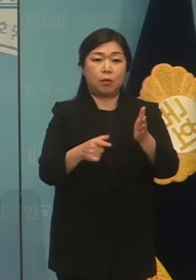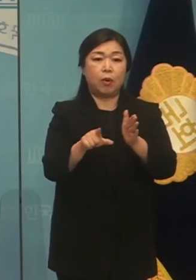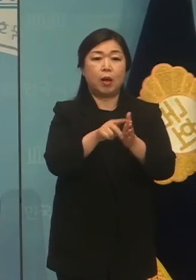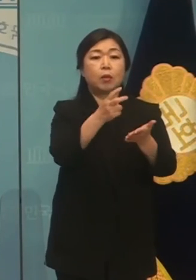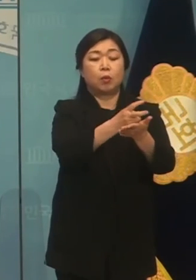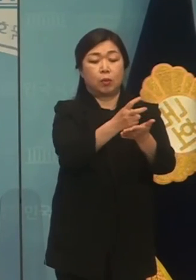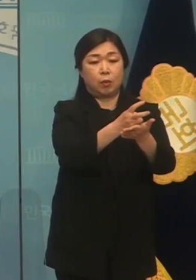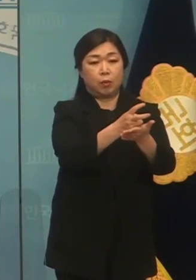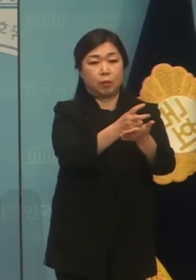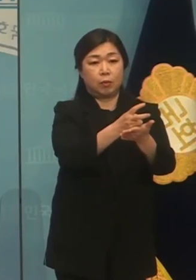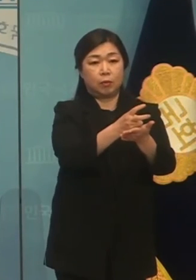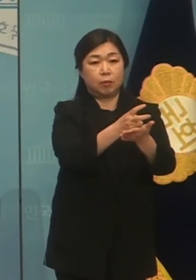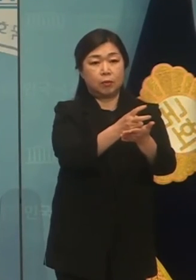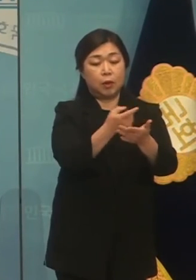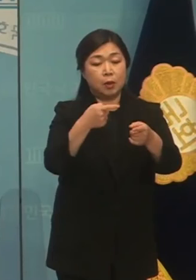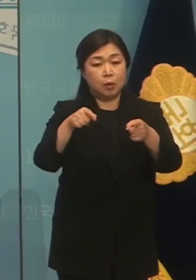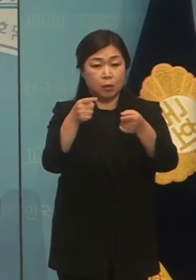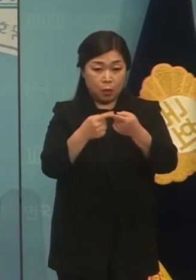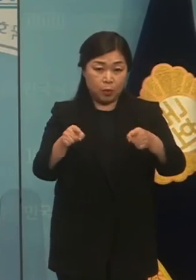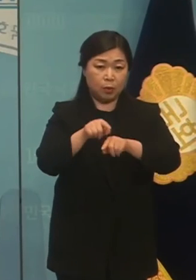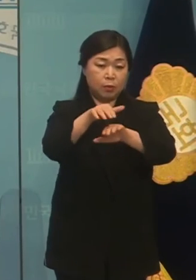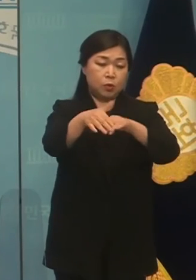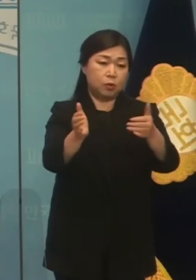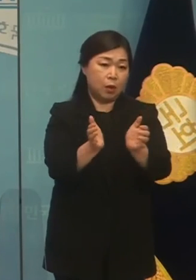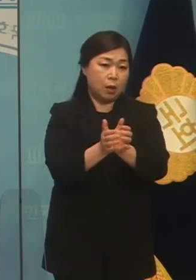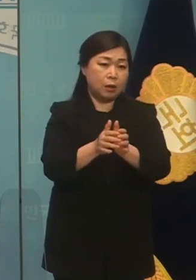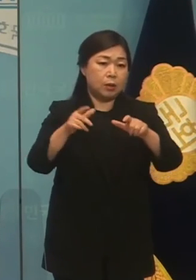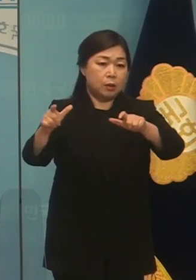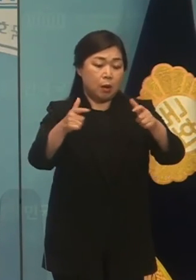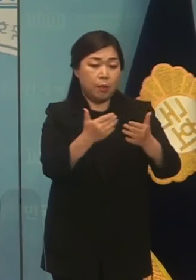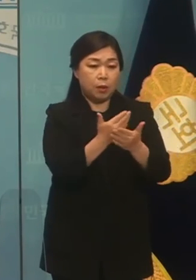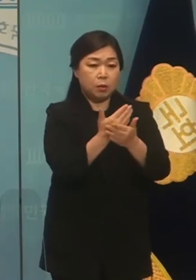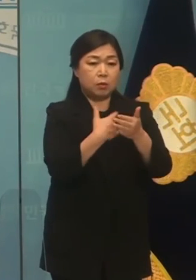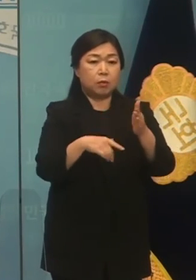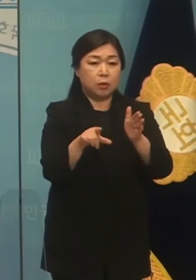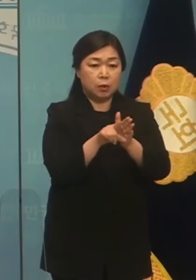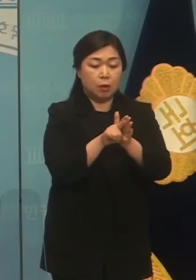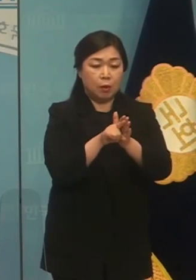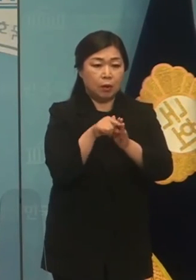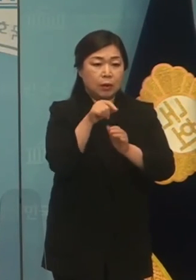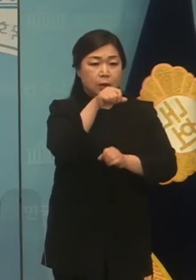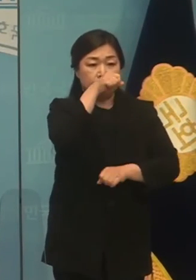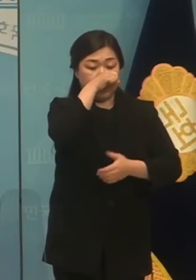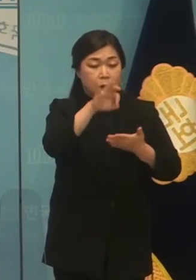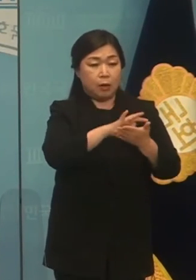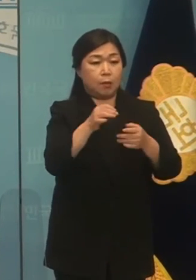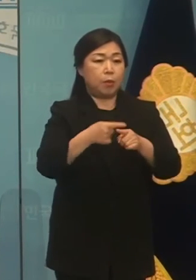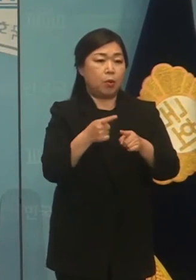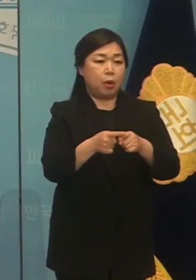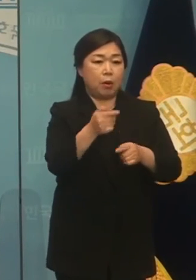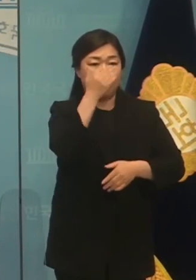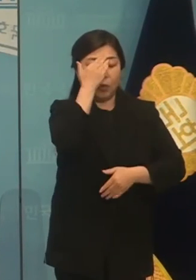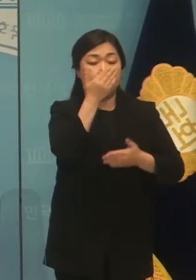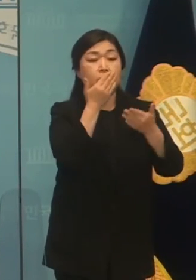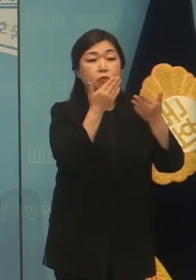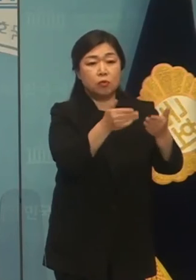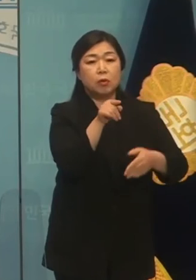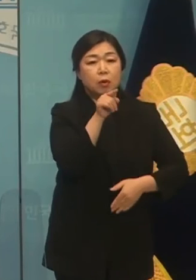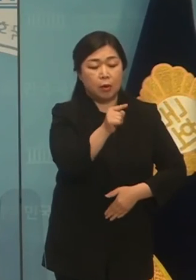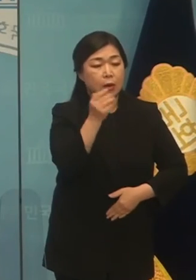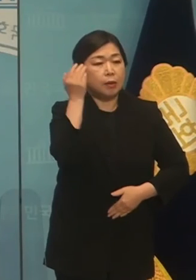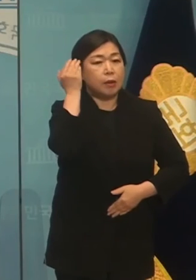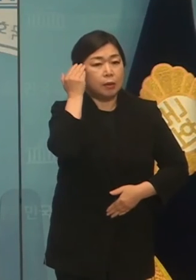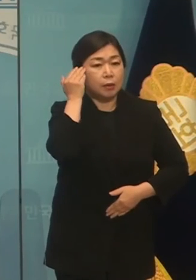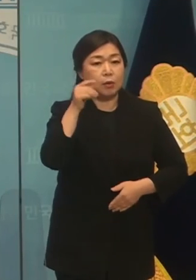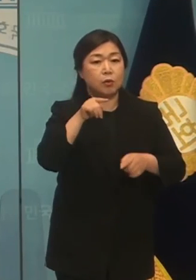제도입니다. 더불어민주당의 지역발전을 이유로 예탁위준을 완화하겠다는 것은 상식적으로도 논리적으로도